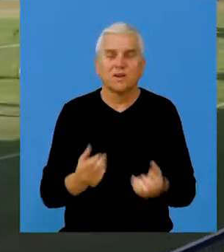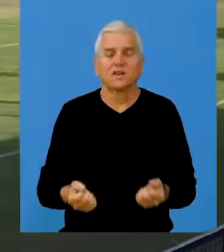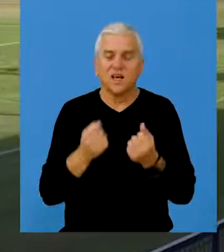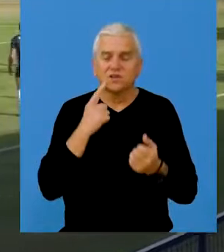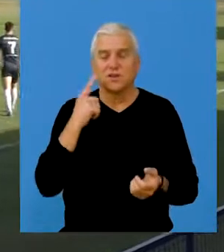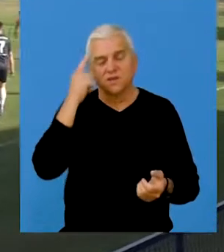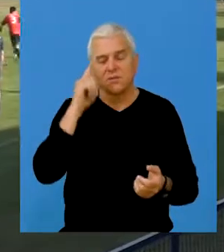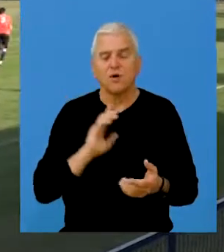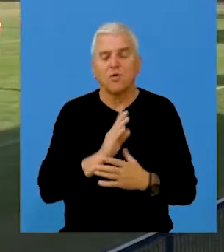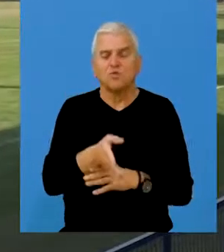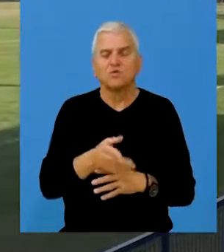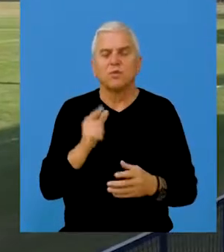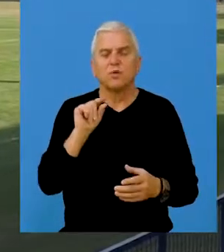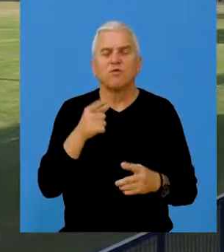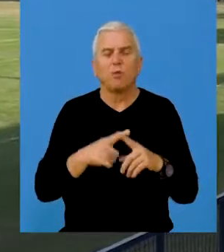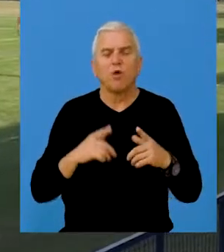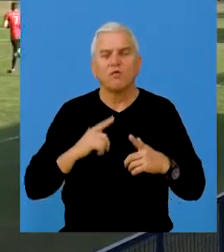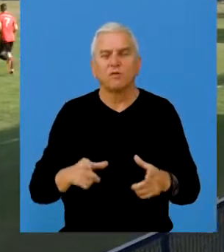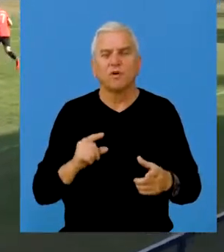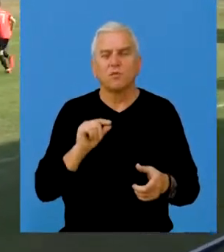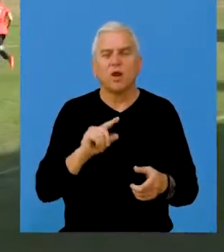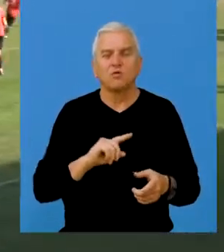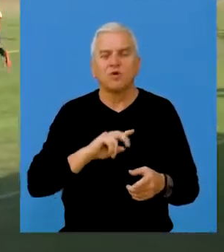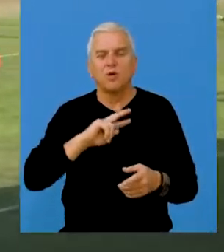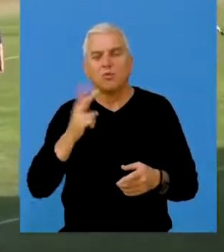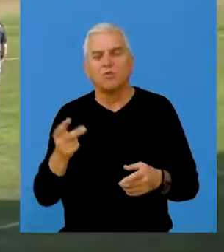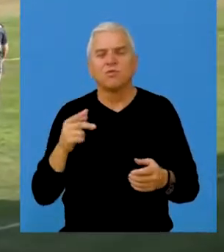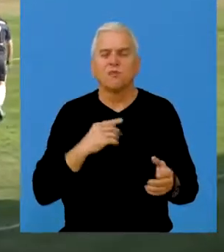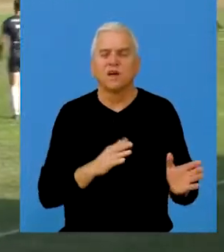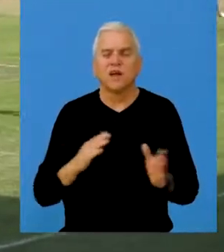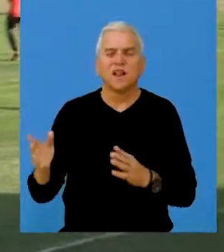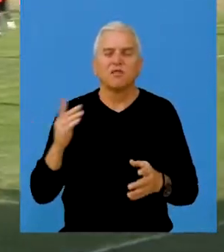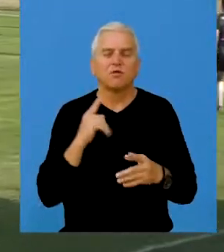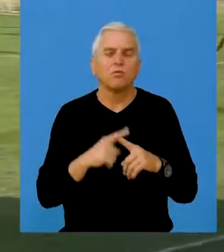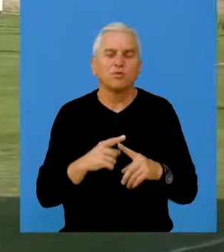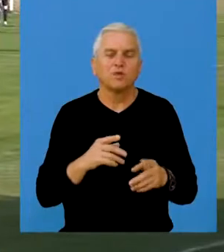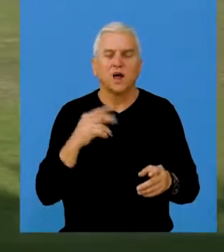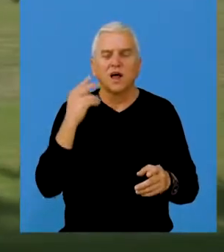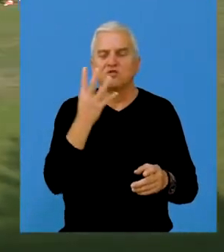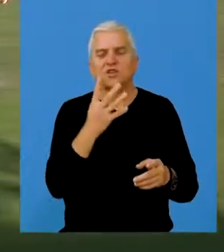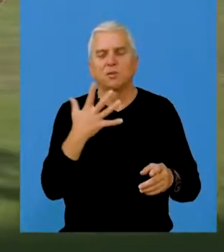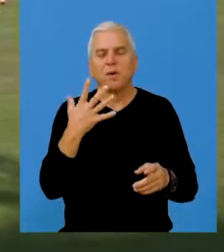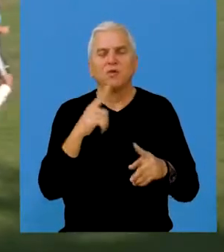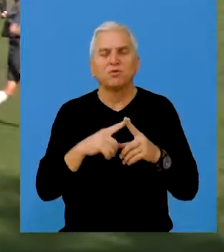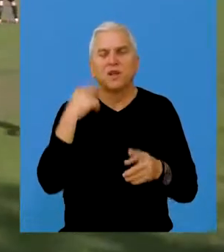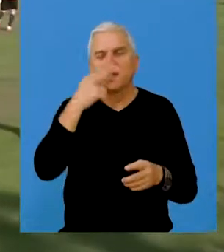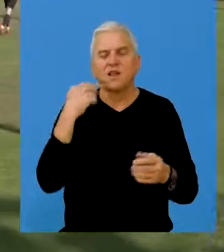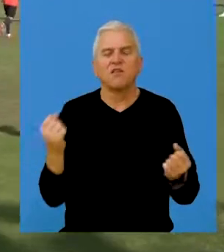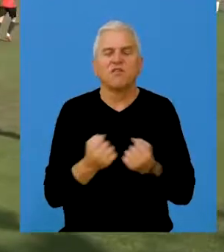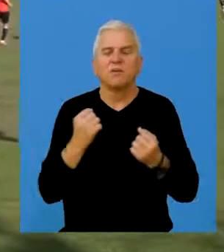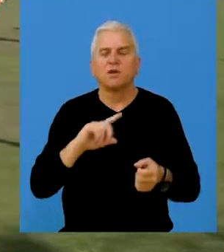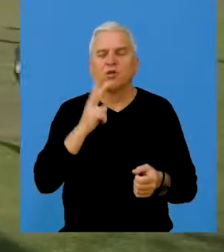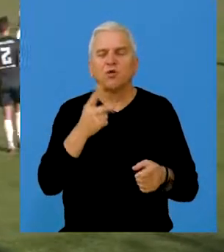biti. Tako smo malo ušli, prvo polu vreme, onda drugo polu vreme smo malo pojačali, mi treniramo redovno, četiri puta, pet puta nedeljno i to